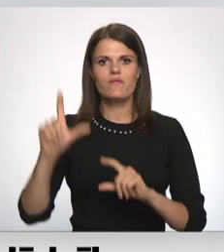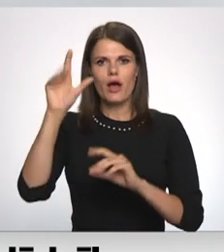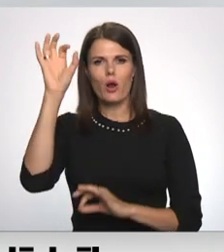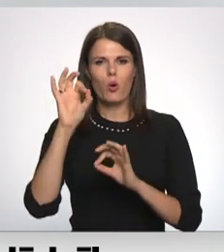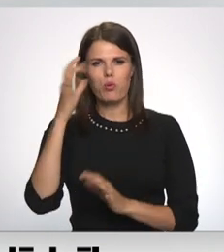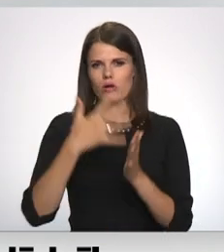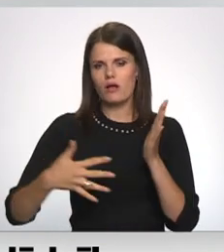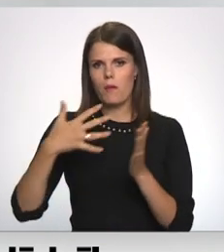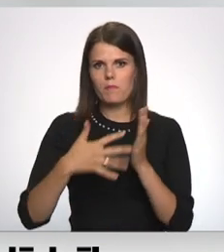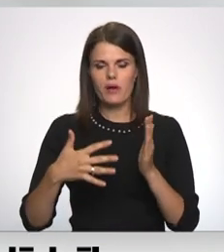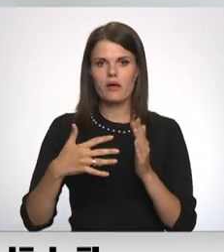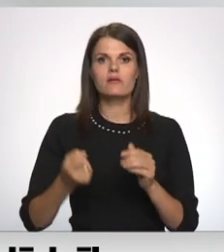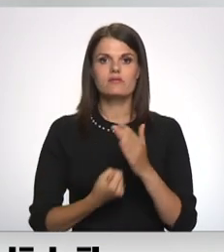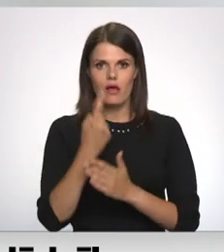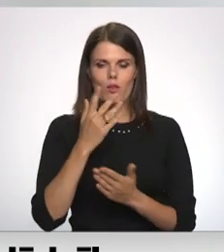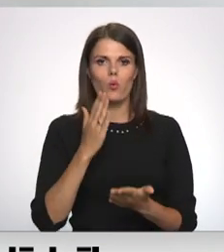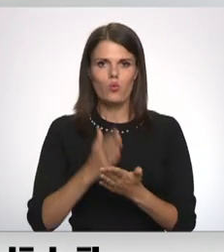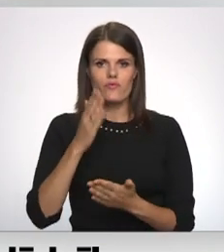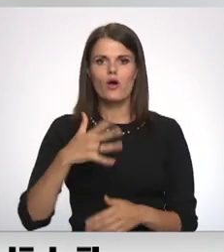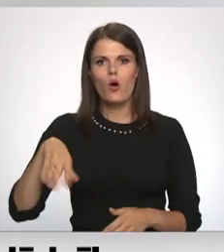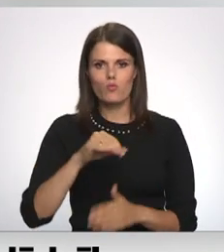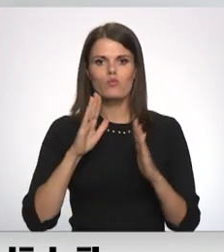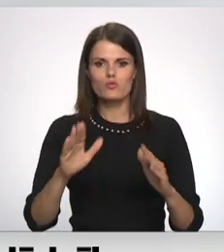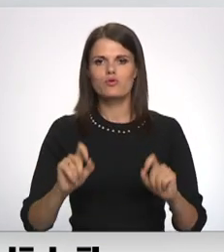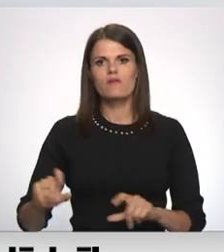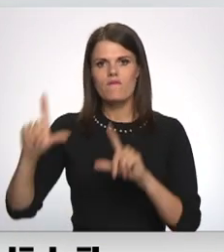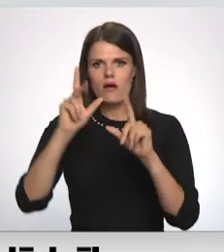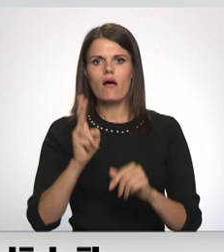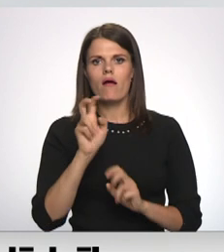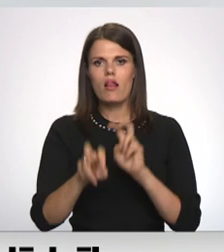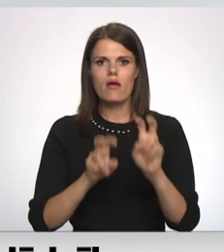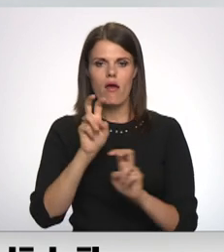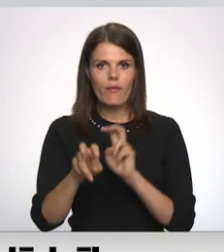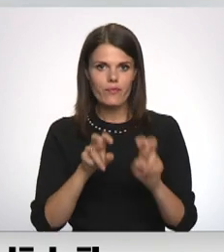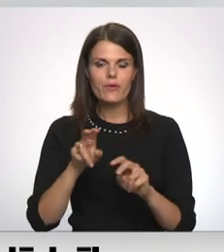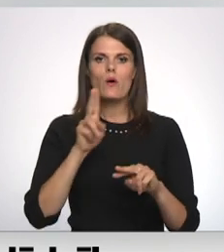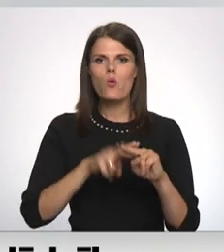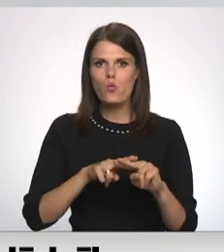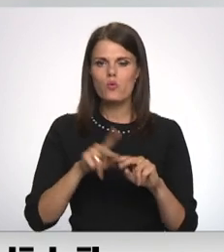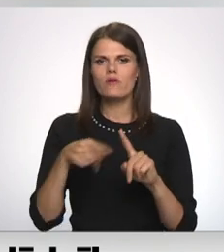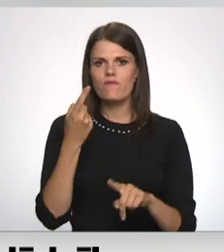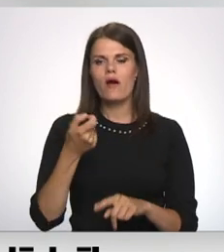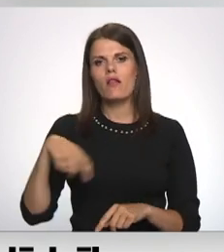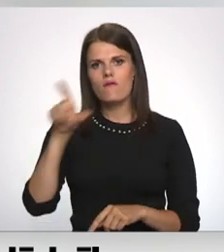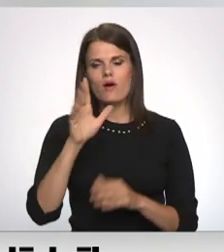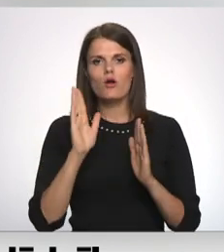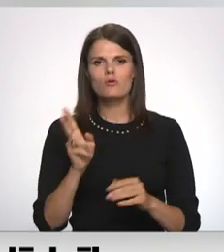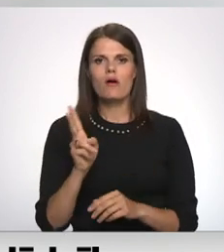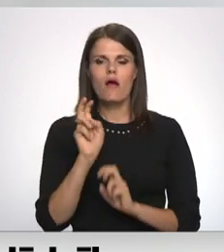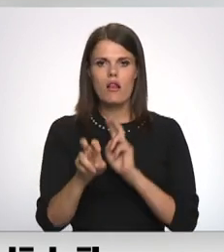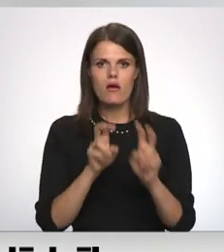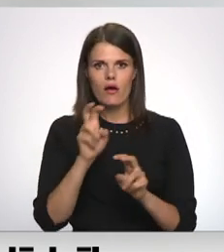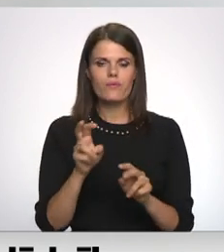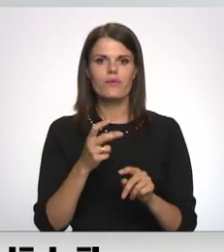saimniecībām. Tas nozīmē, ka tad noteikti mums palielināsies klienta skaits. Vēl mums klienta skaits noteikti palielināsies aiz to, kad